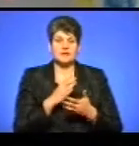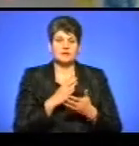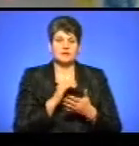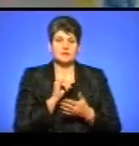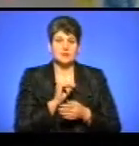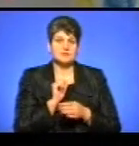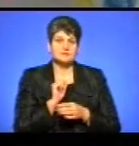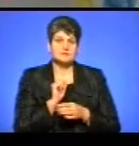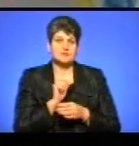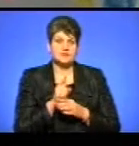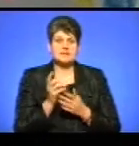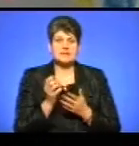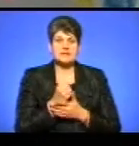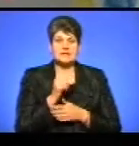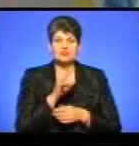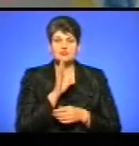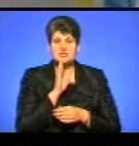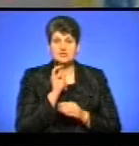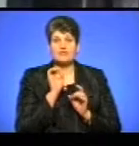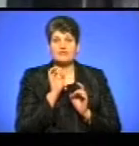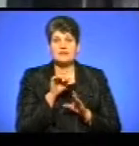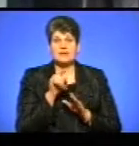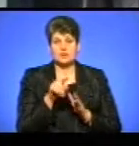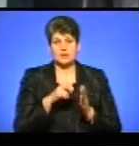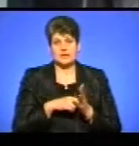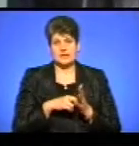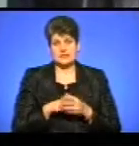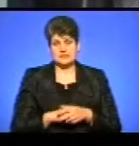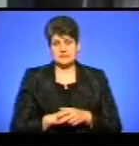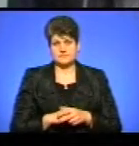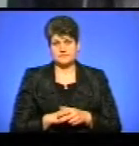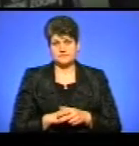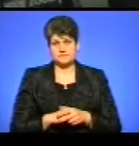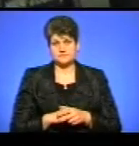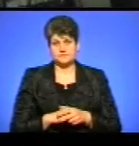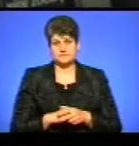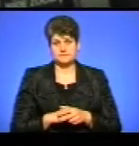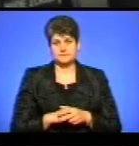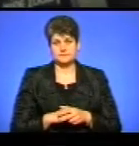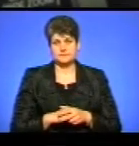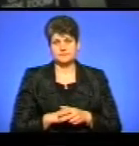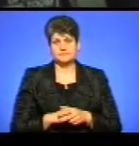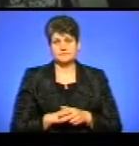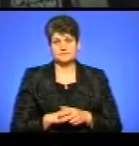знайти ту жінку і віддати той лист. Богдан Буденчук, Оксана Галіяш, новини.